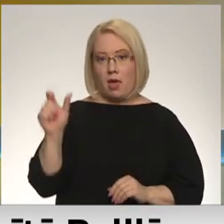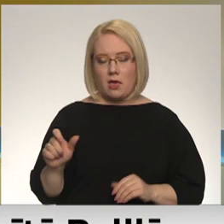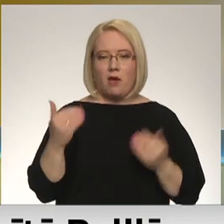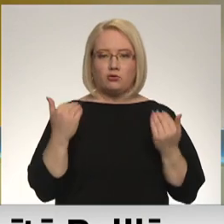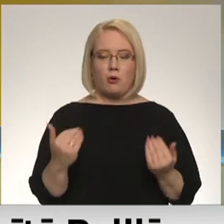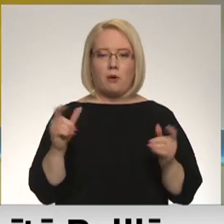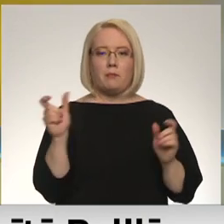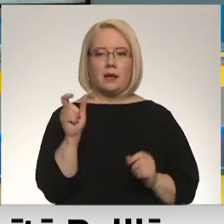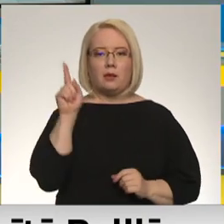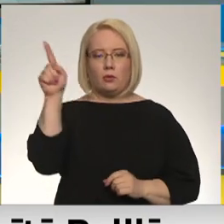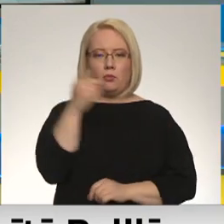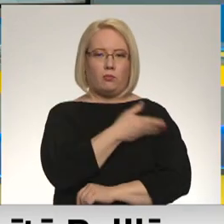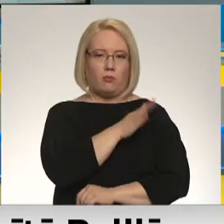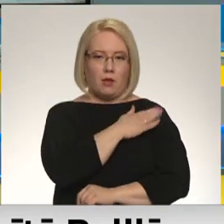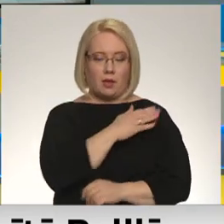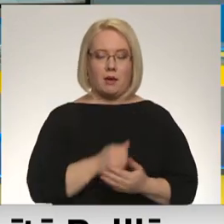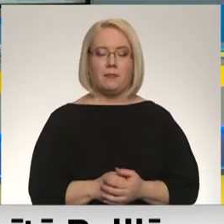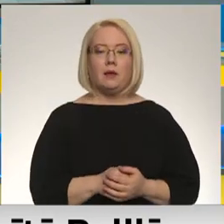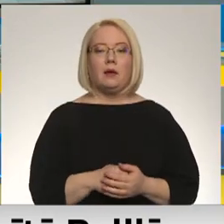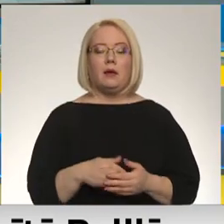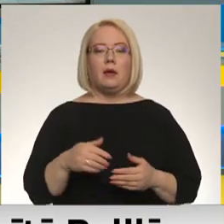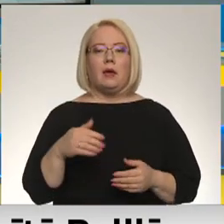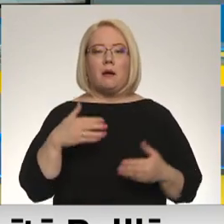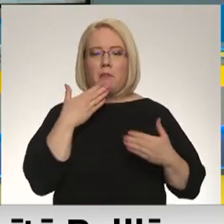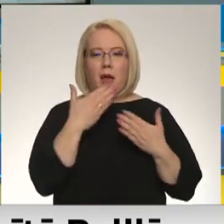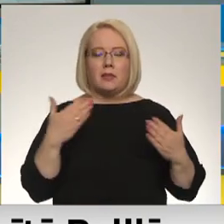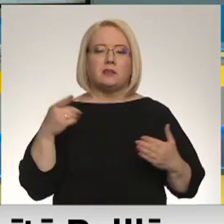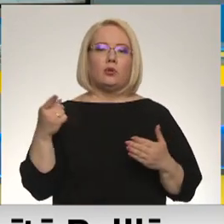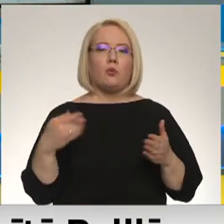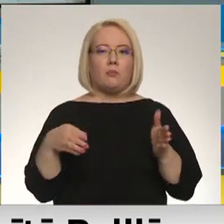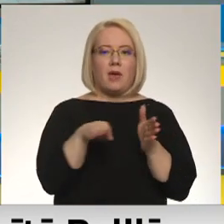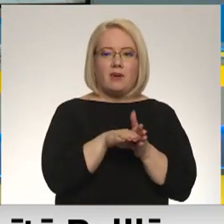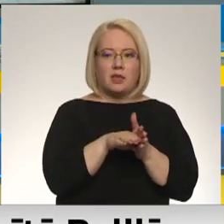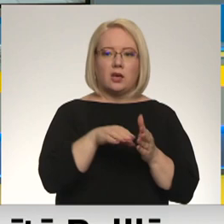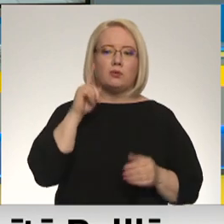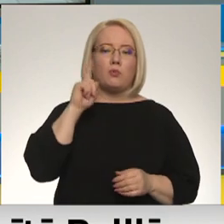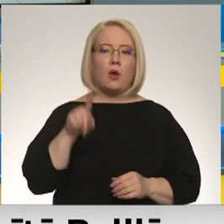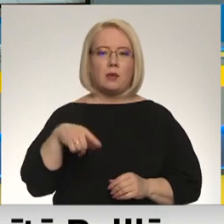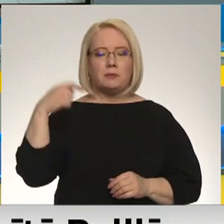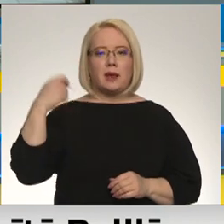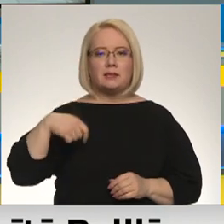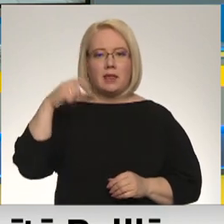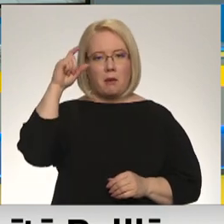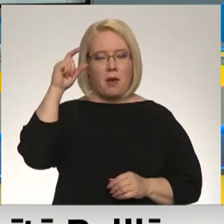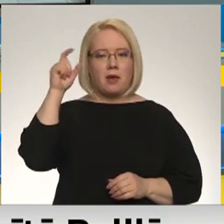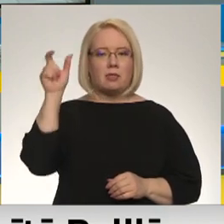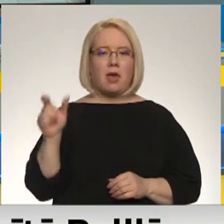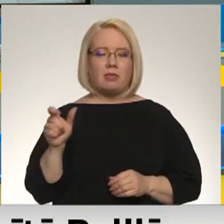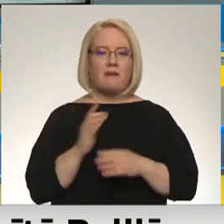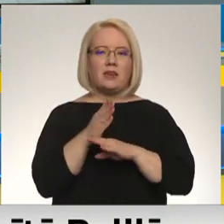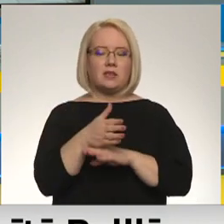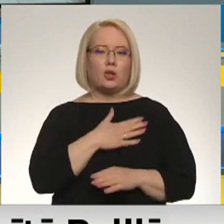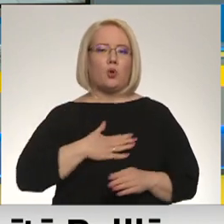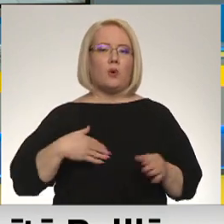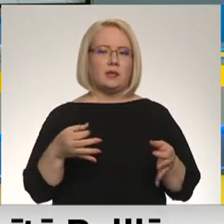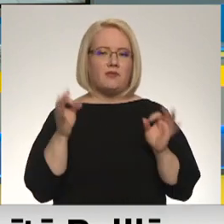Šobrīd atrodas Varšavā. Sveiki, Inna, paldies par tavu pievienošanos. Protams, kā prezidenta Baidene vizīta polijā ir ļoti svarīga,